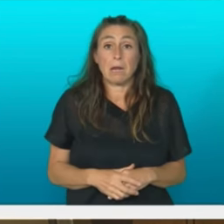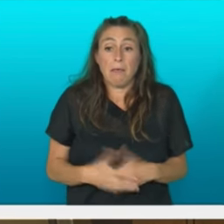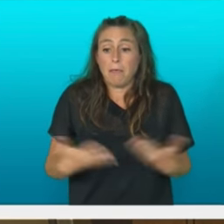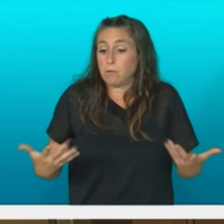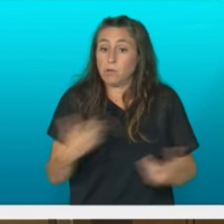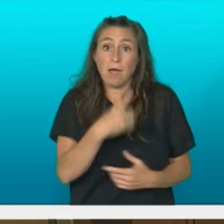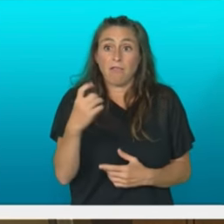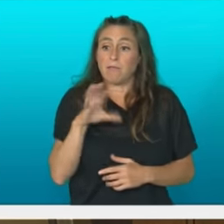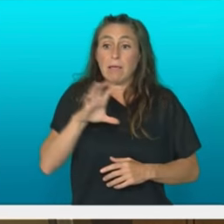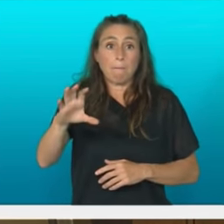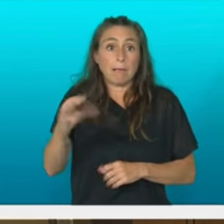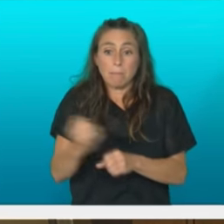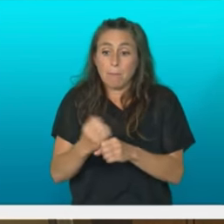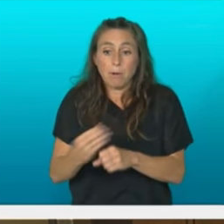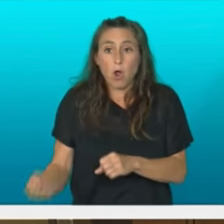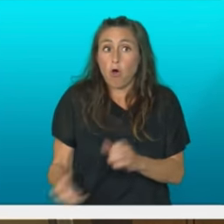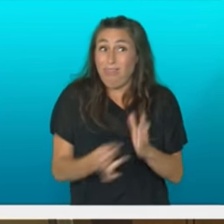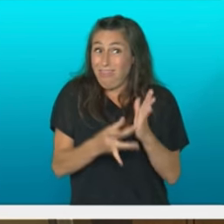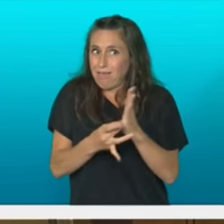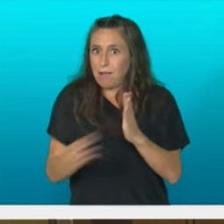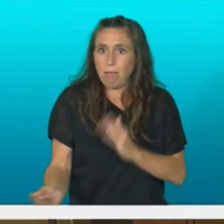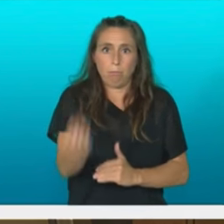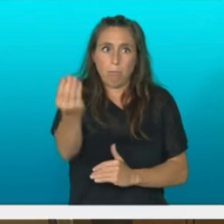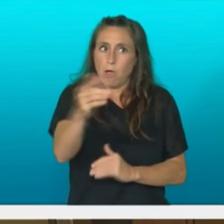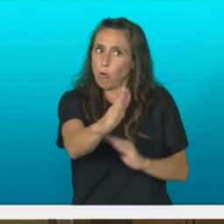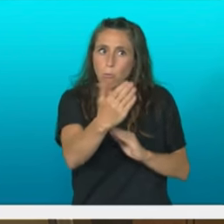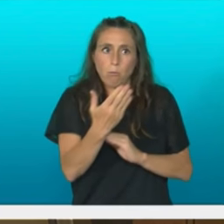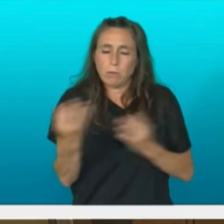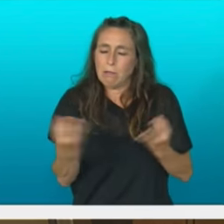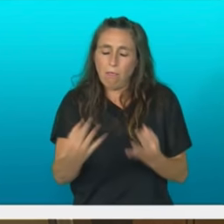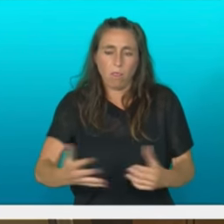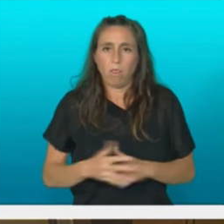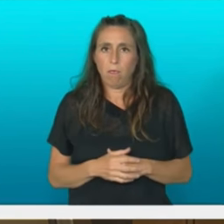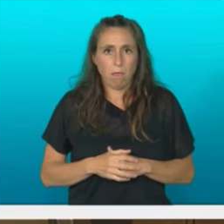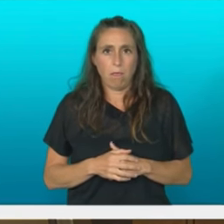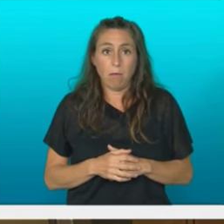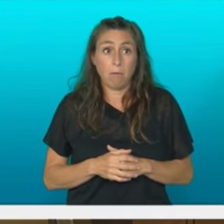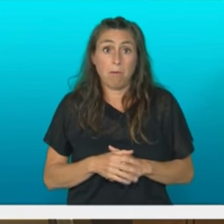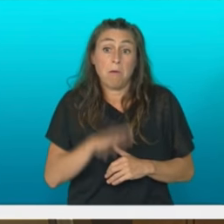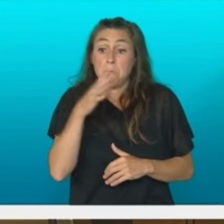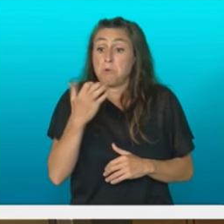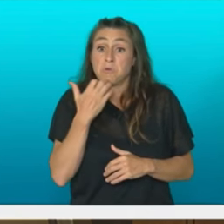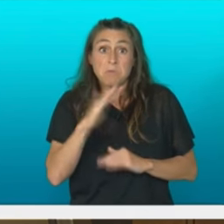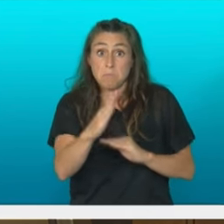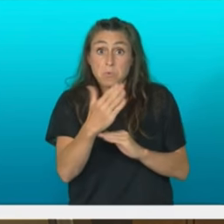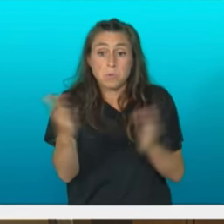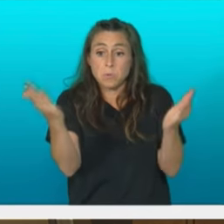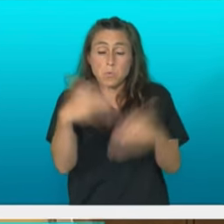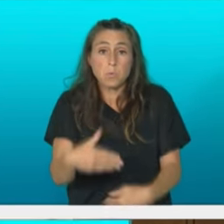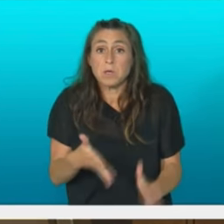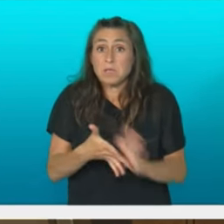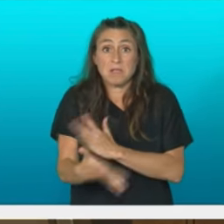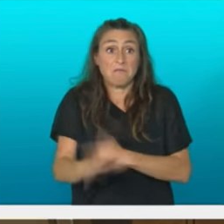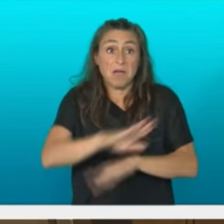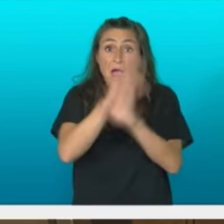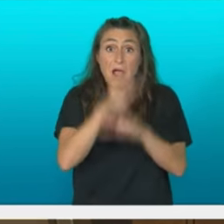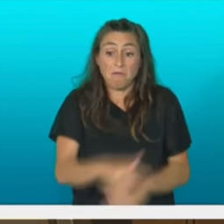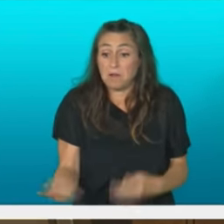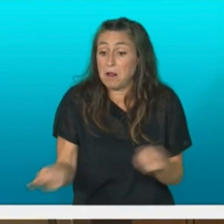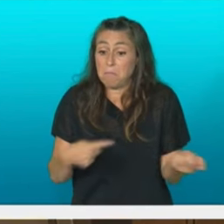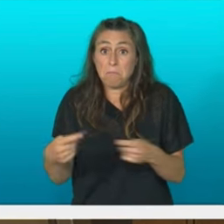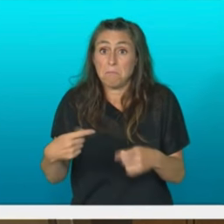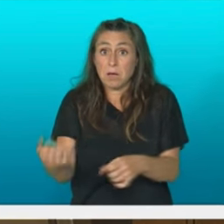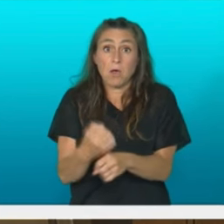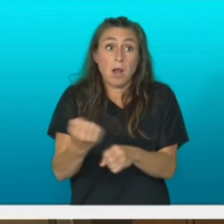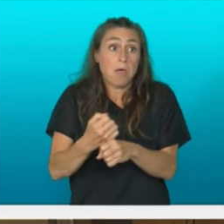es noten en estrategia de empleo y más en un gigantesco escenario de relevo de mercado laboral